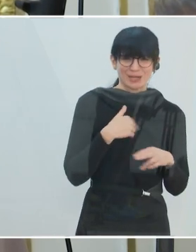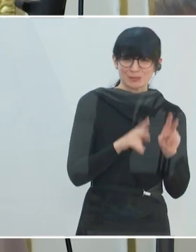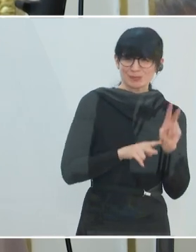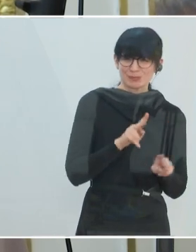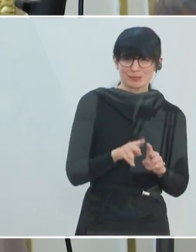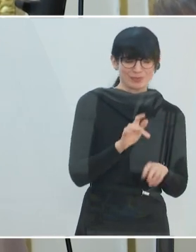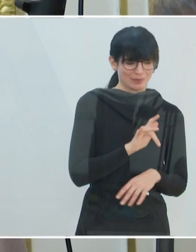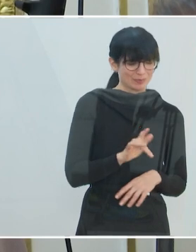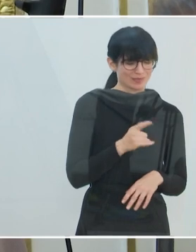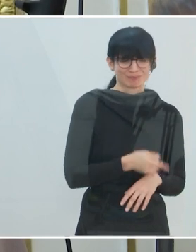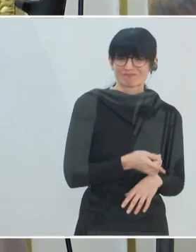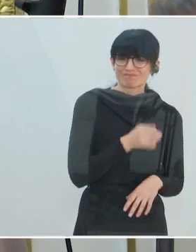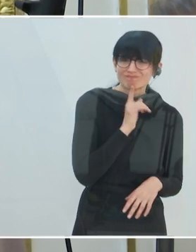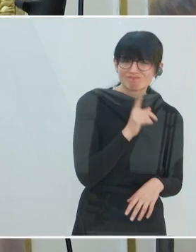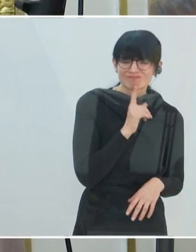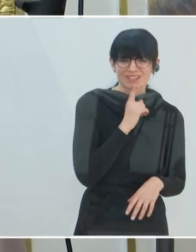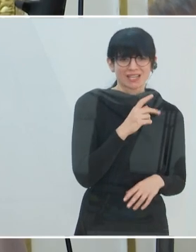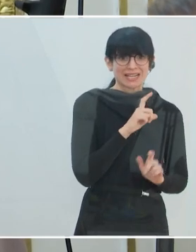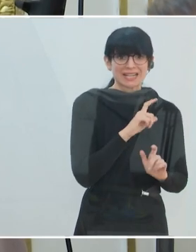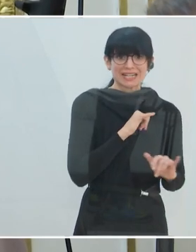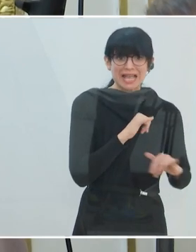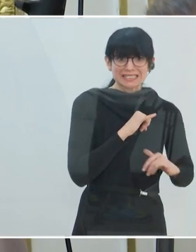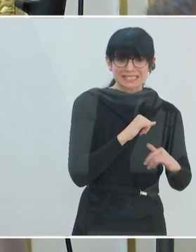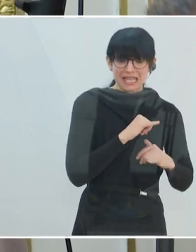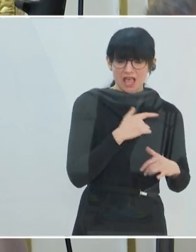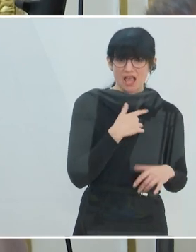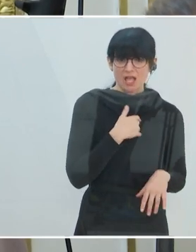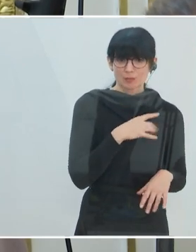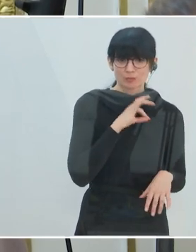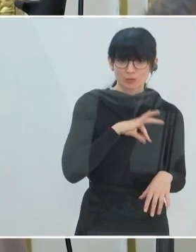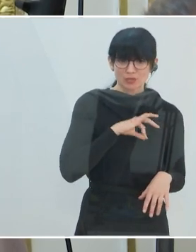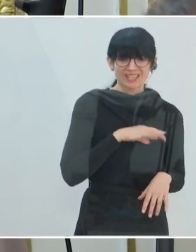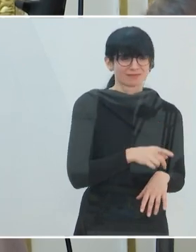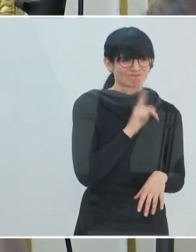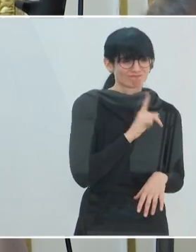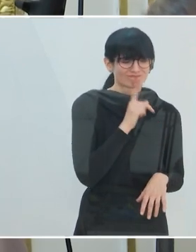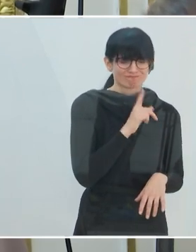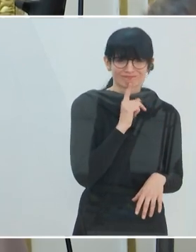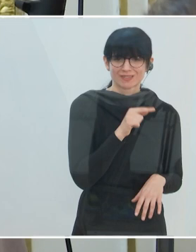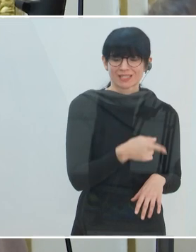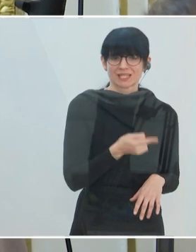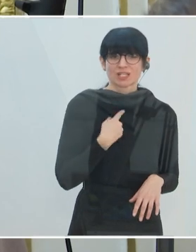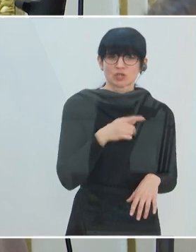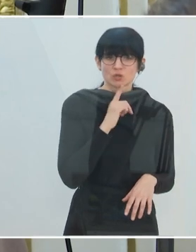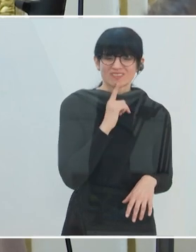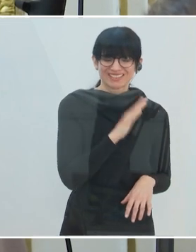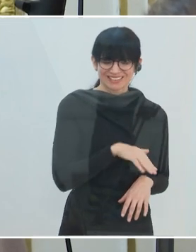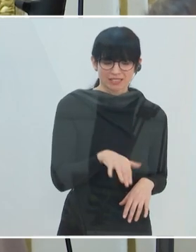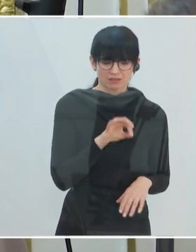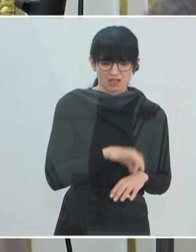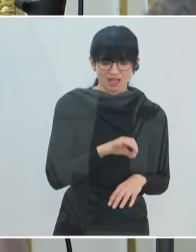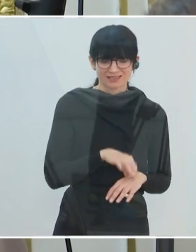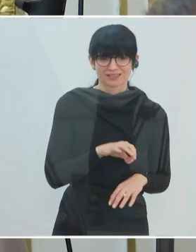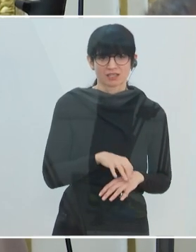Kassenpsychiater für Kinder. All diese Dinge, zu wenig Kinderärzte für